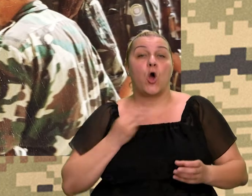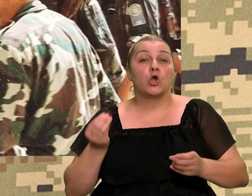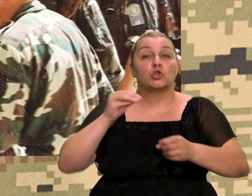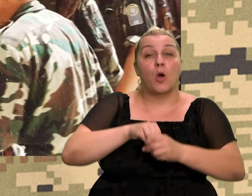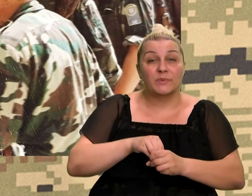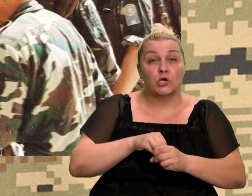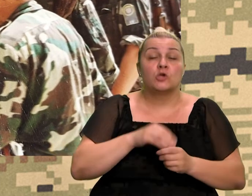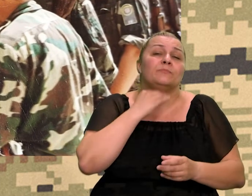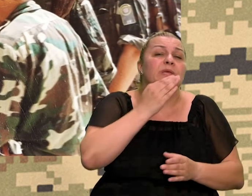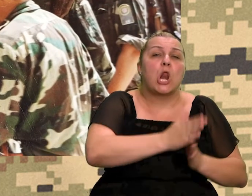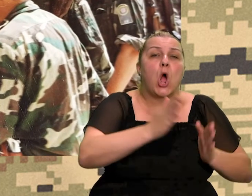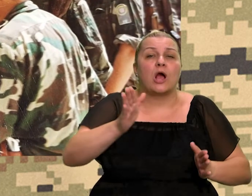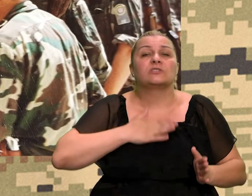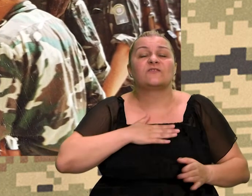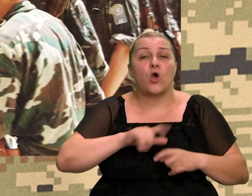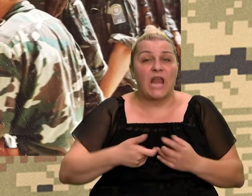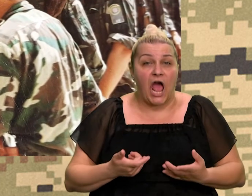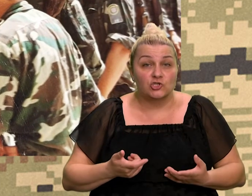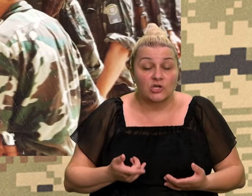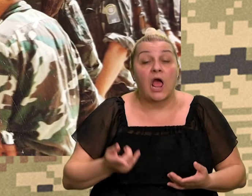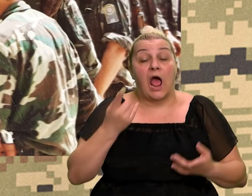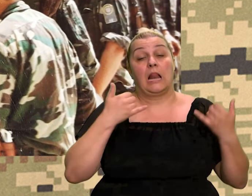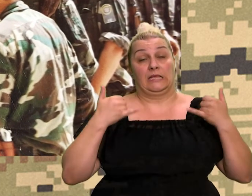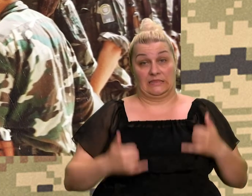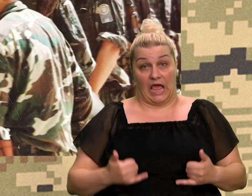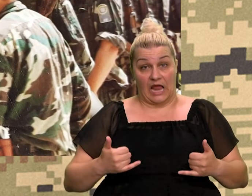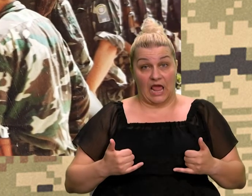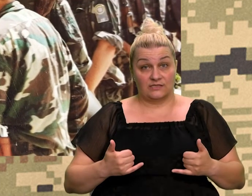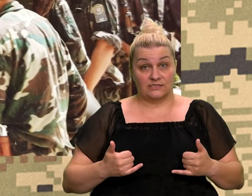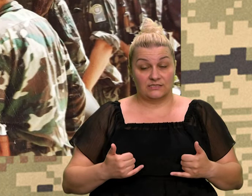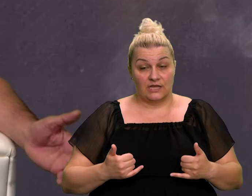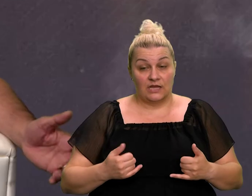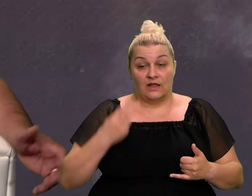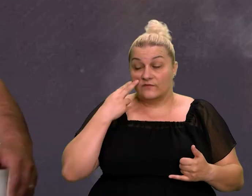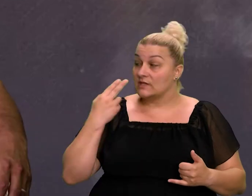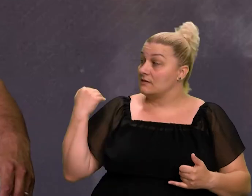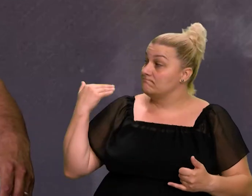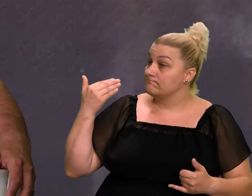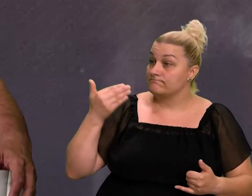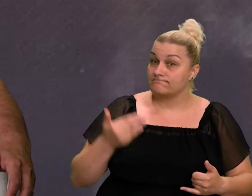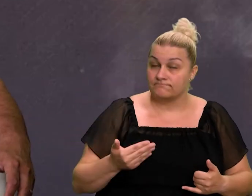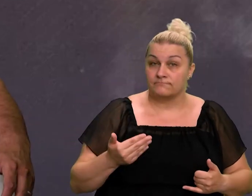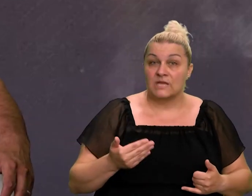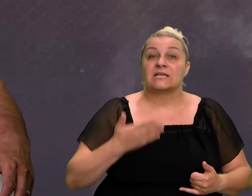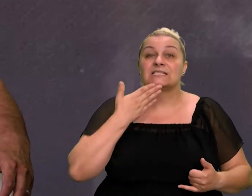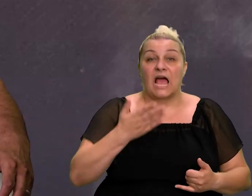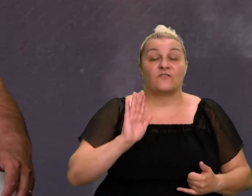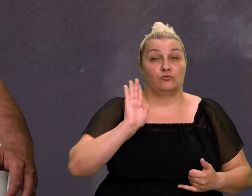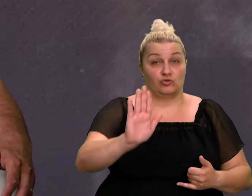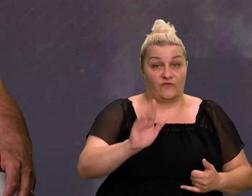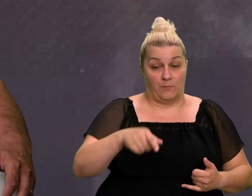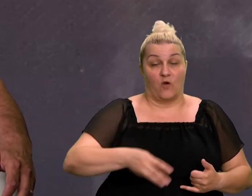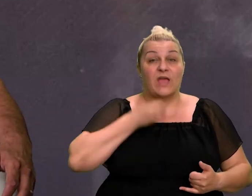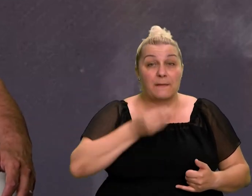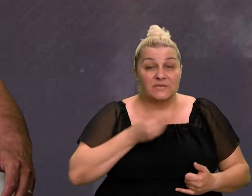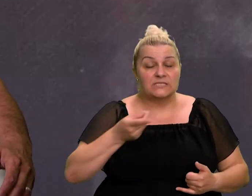na ovaj način, neko na onaj, ali danas, poslijem toga svega, zahvaljujući vama što postoje ove emisije, mi